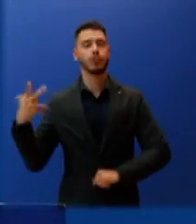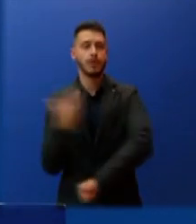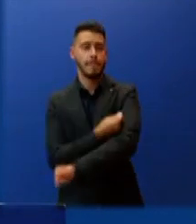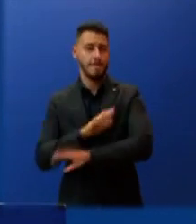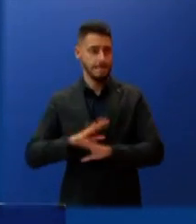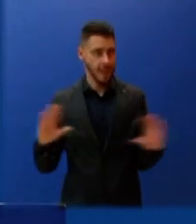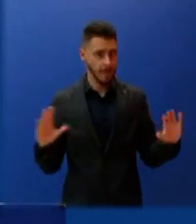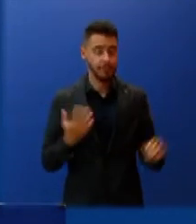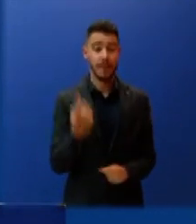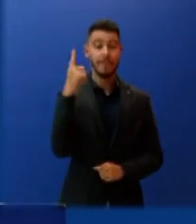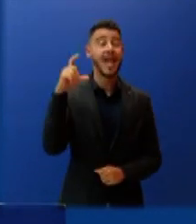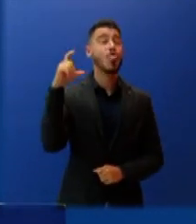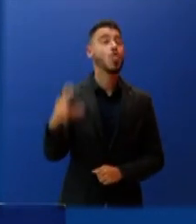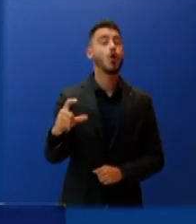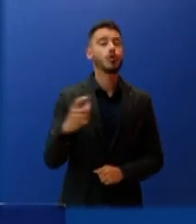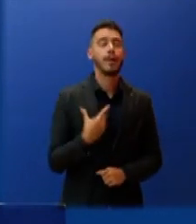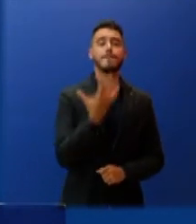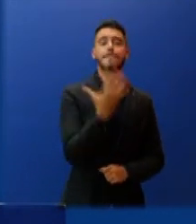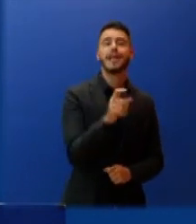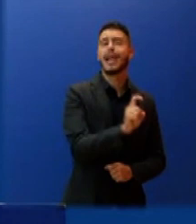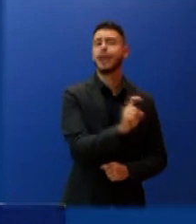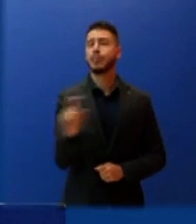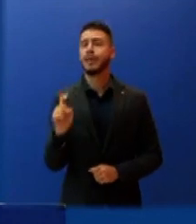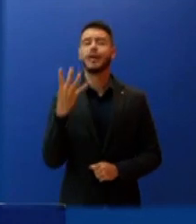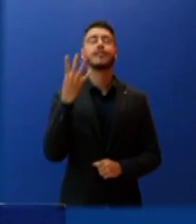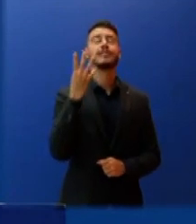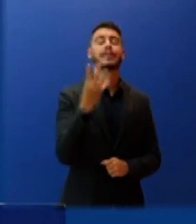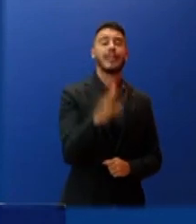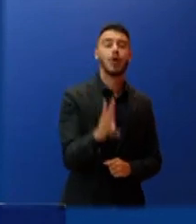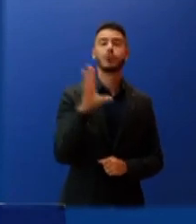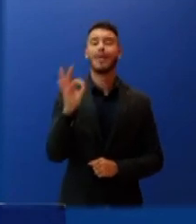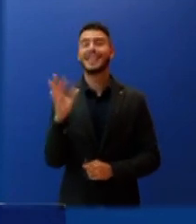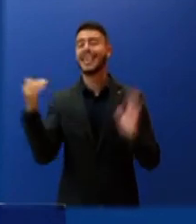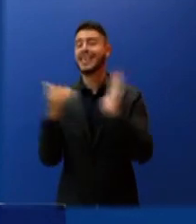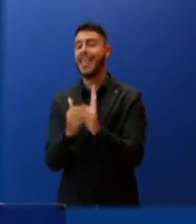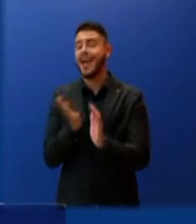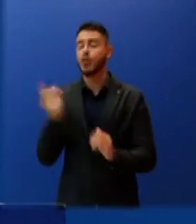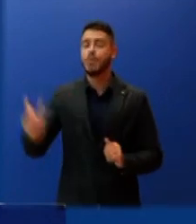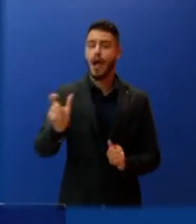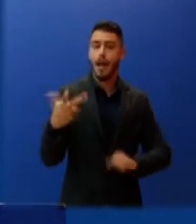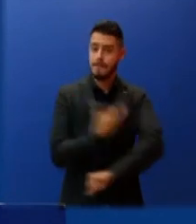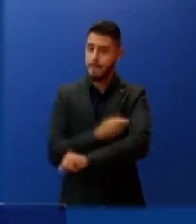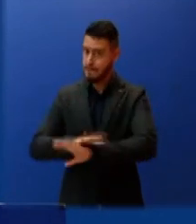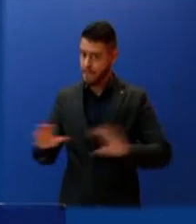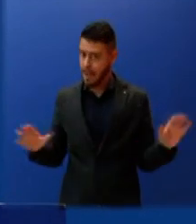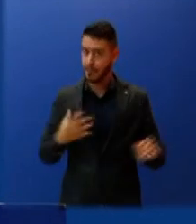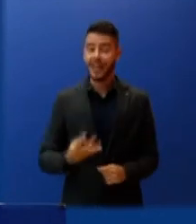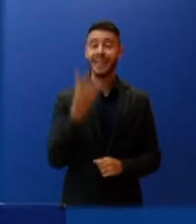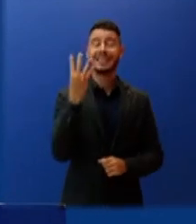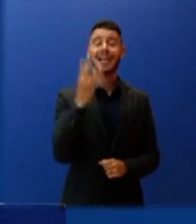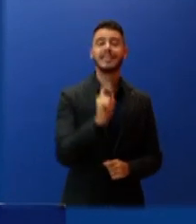κάνει τουλάχιστον μία δόση πάνω από 5.430.000 συμπολίτες μας και έχουν ολοκληρώσει τον εμβολιασμό τους 4